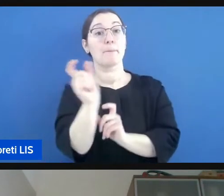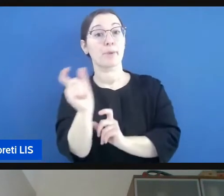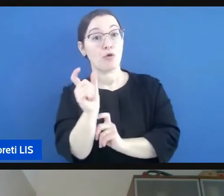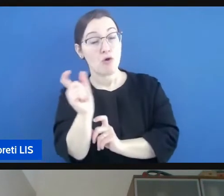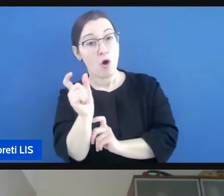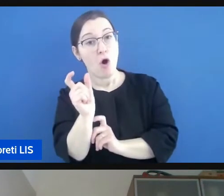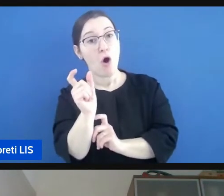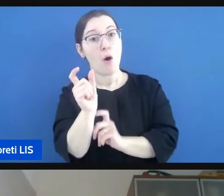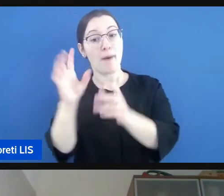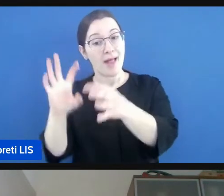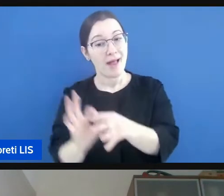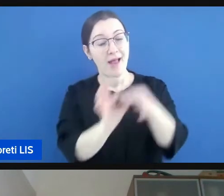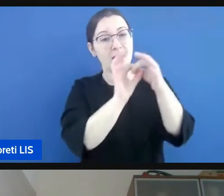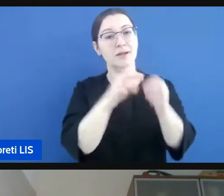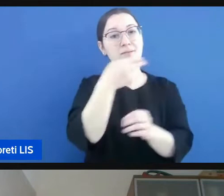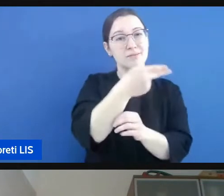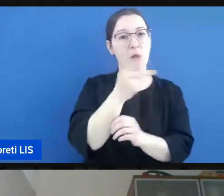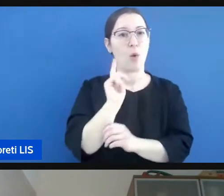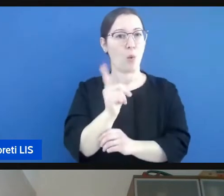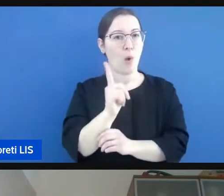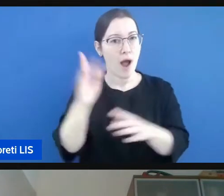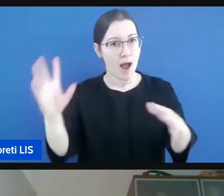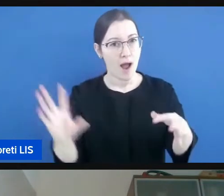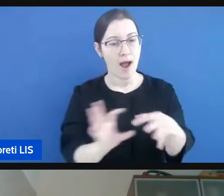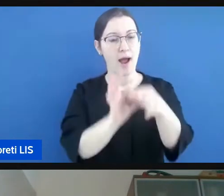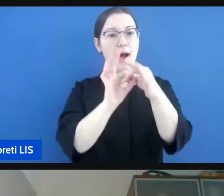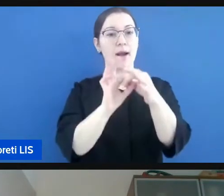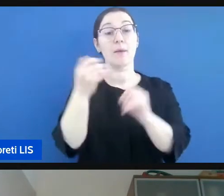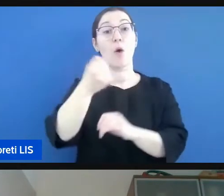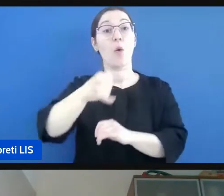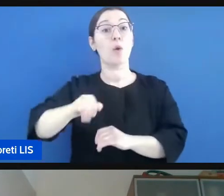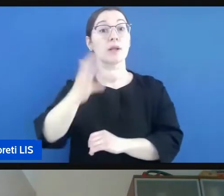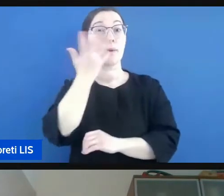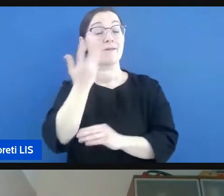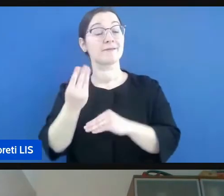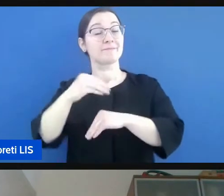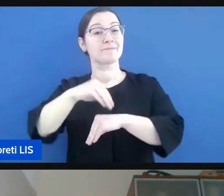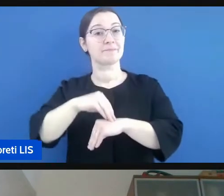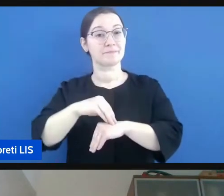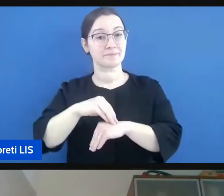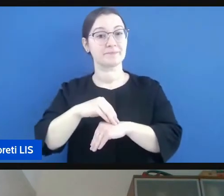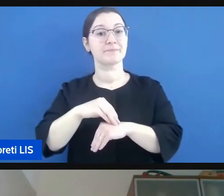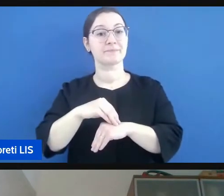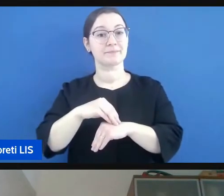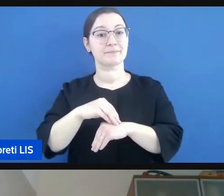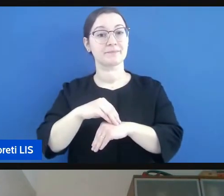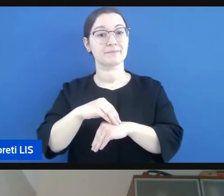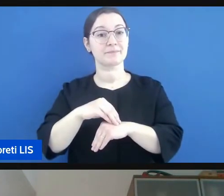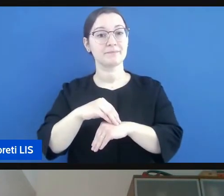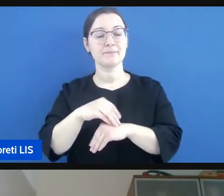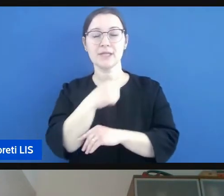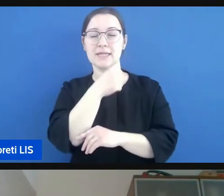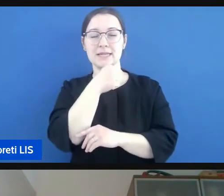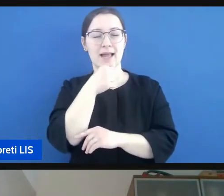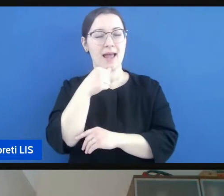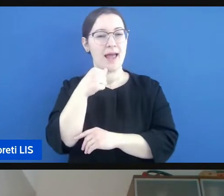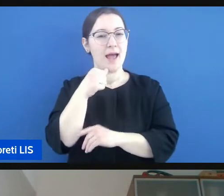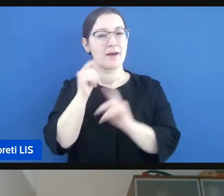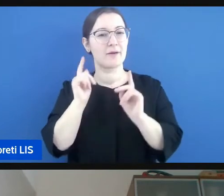riferisce e poi l'ultima cosa che volevo dire è che è necessaria